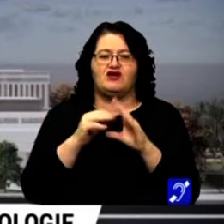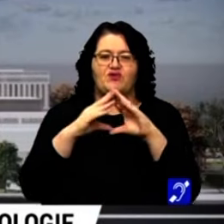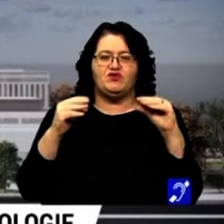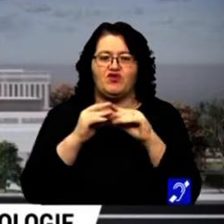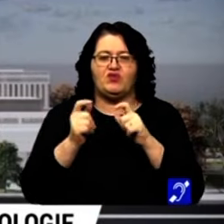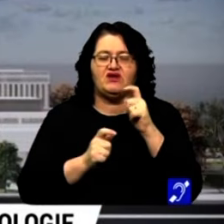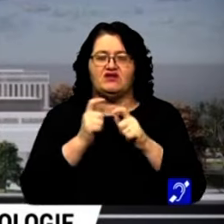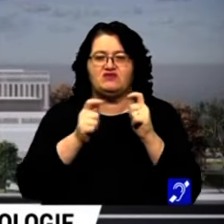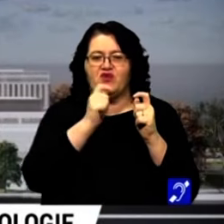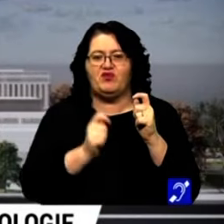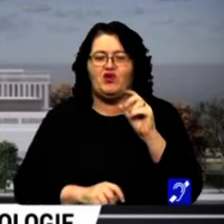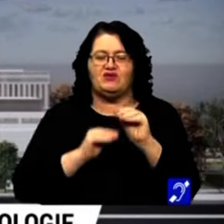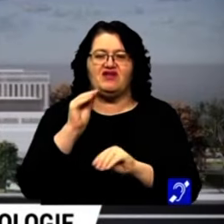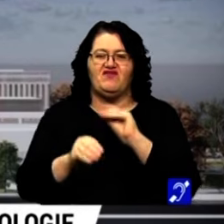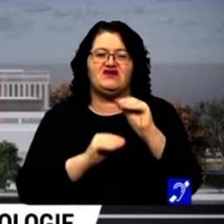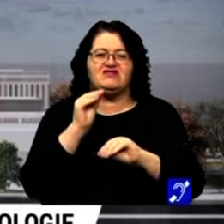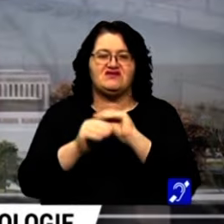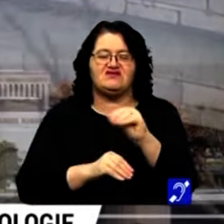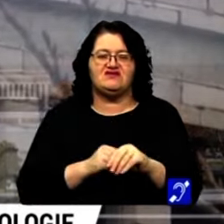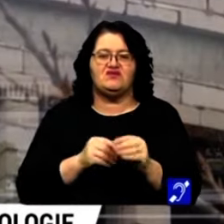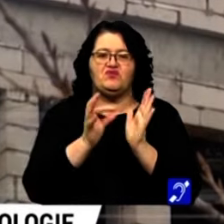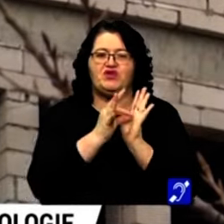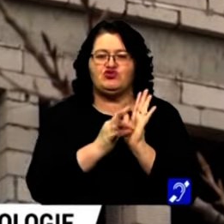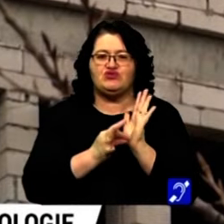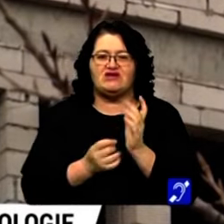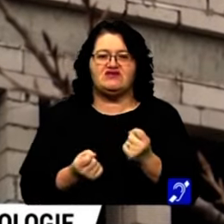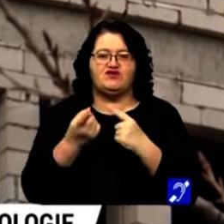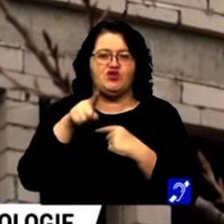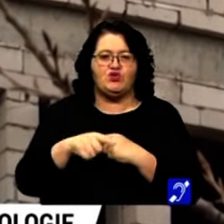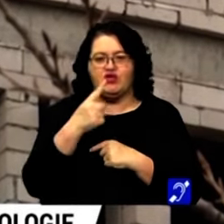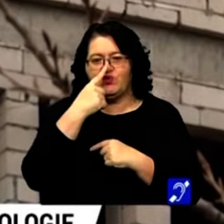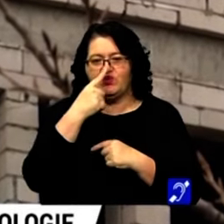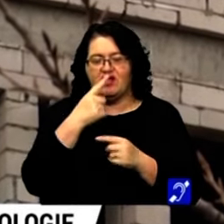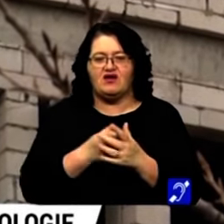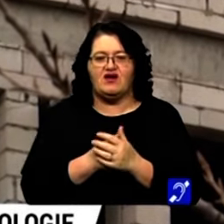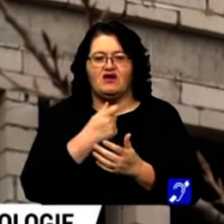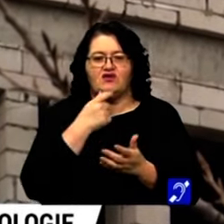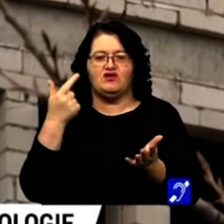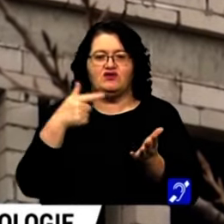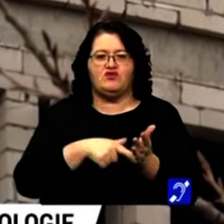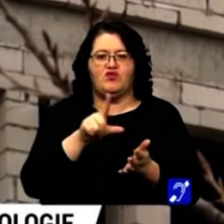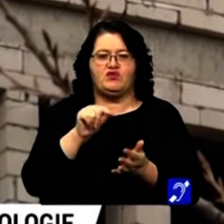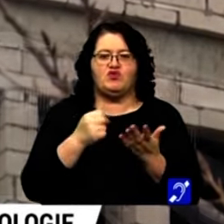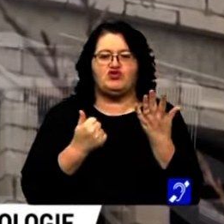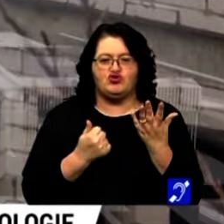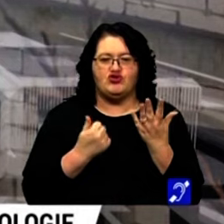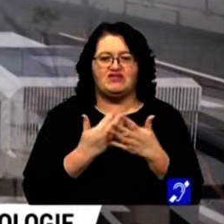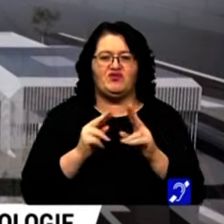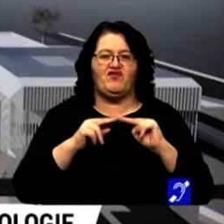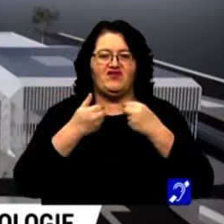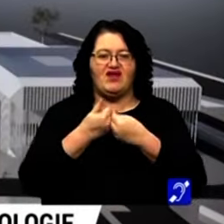referitoare la proiectul de investiții, precizează sfârșitul lunii iunie a anului 2026 pentru